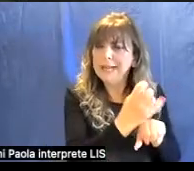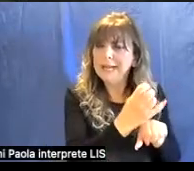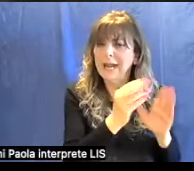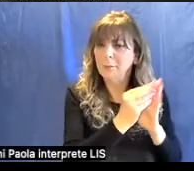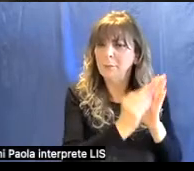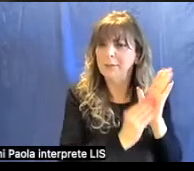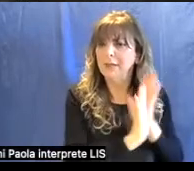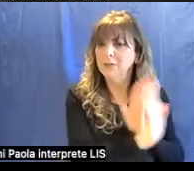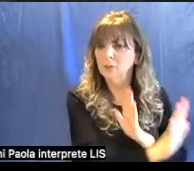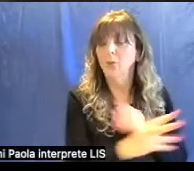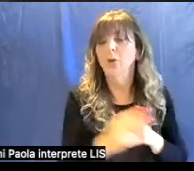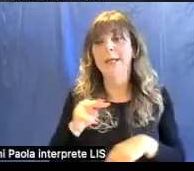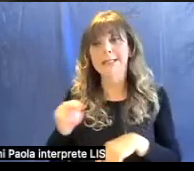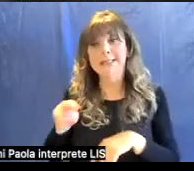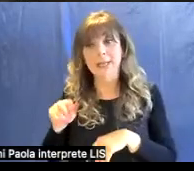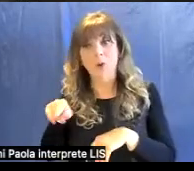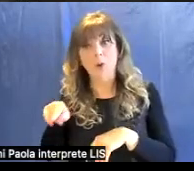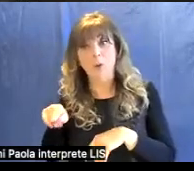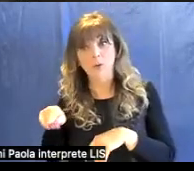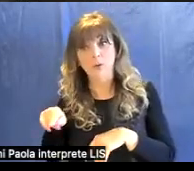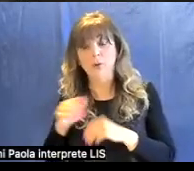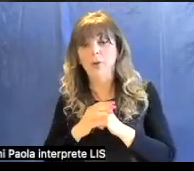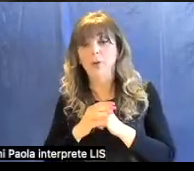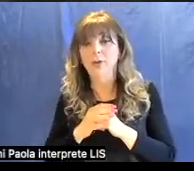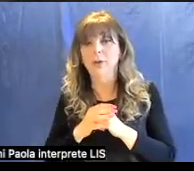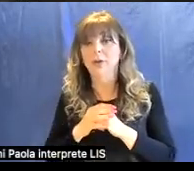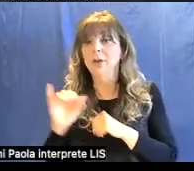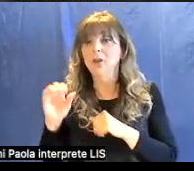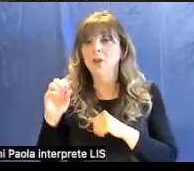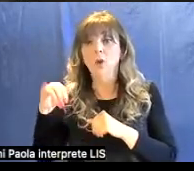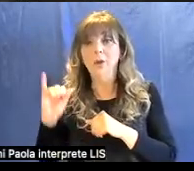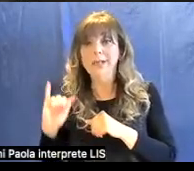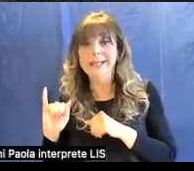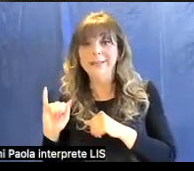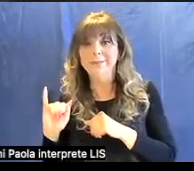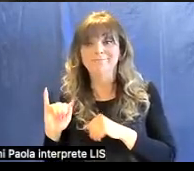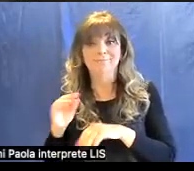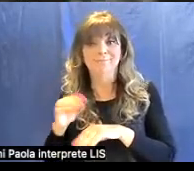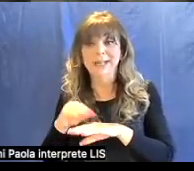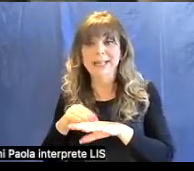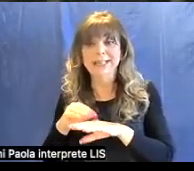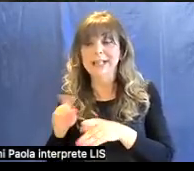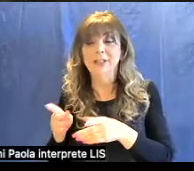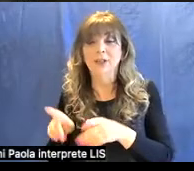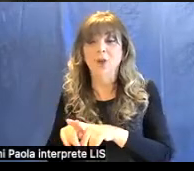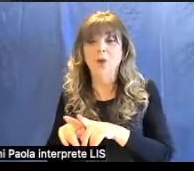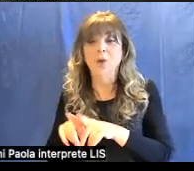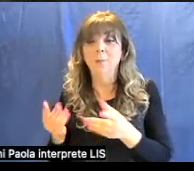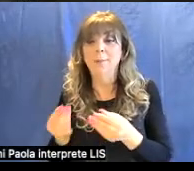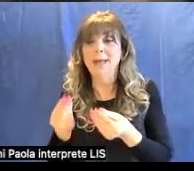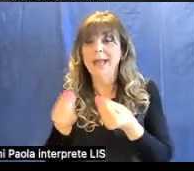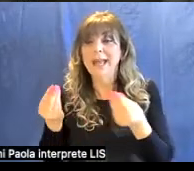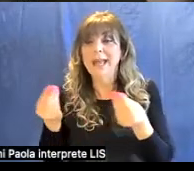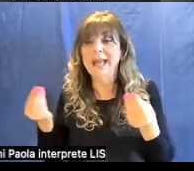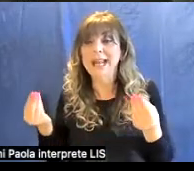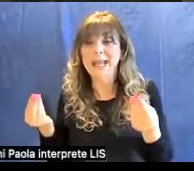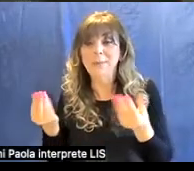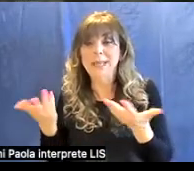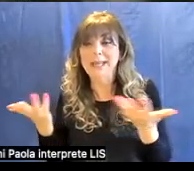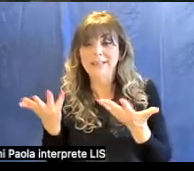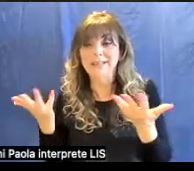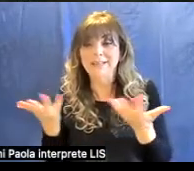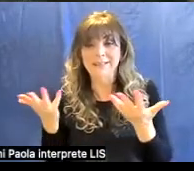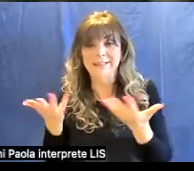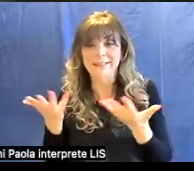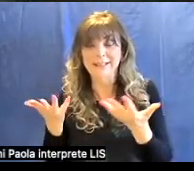nel caso dei minerali allocromatici, questi ioni cromofori sono presenti invece come elementi intrati. cioè un atomo